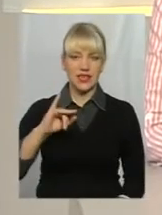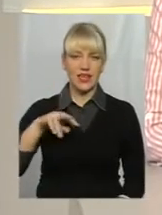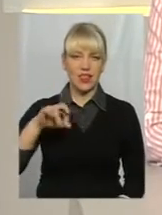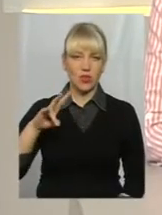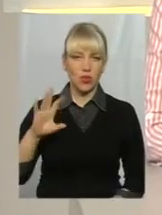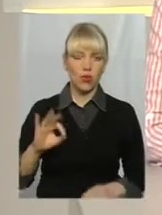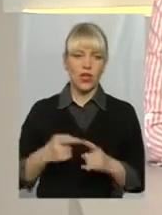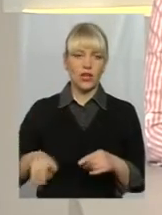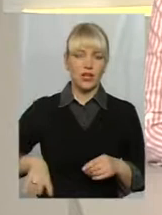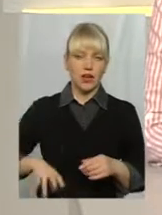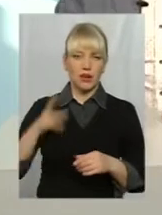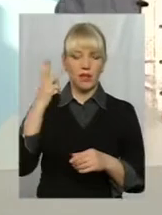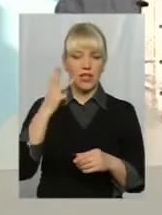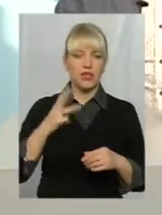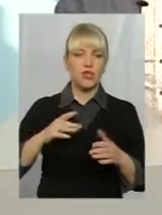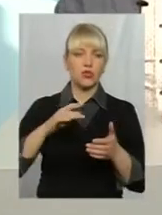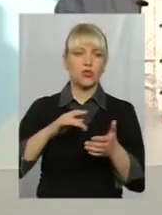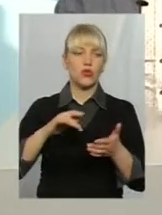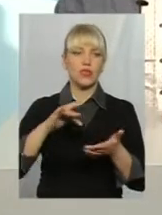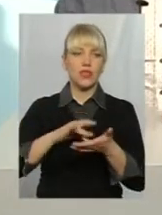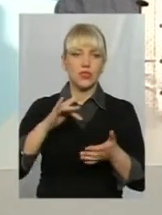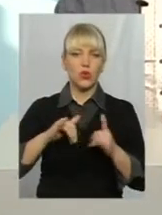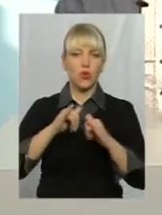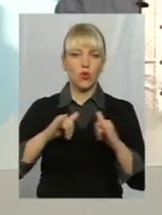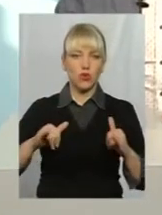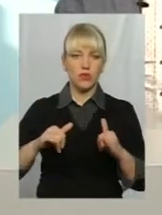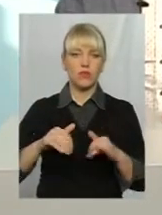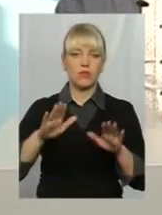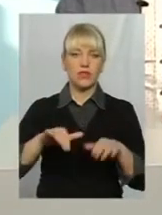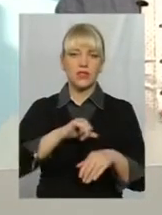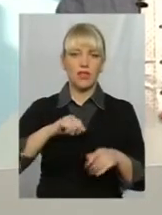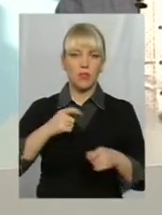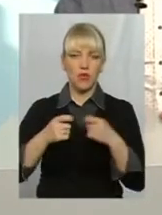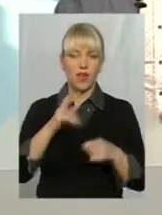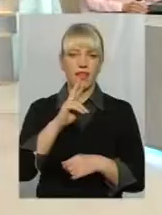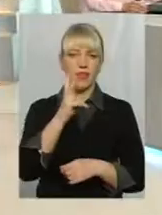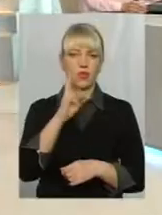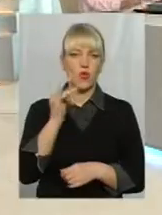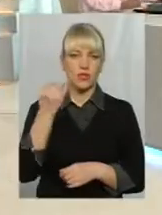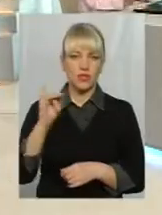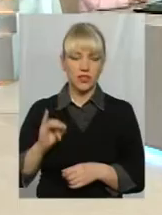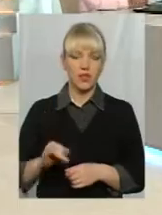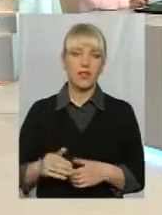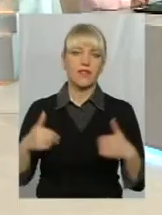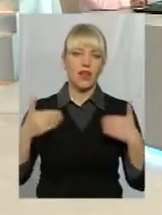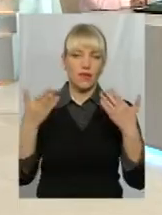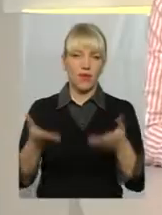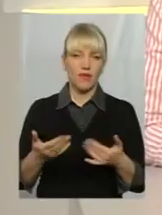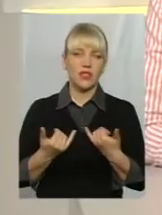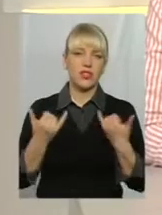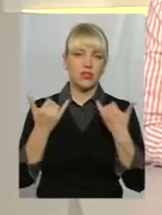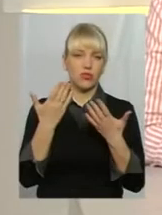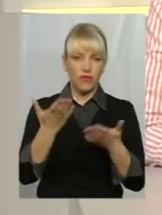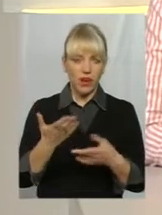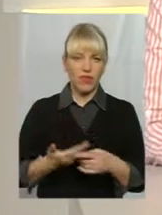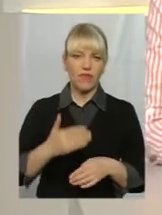Хмельницького центру розвитку місцевого самоврядування Сергієм Яцковським. Вітаю вас, панове. Доброго дня. І вам, шанування глядачі,